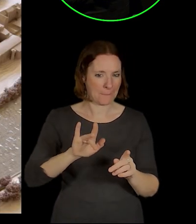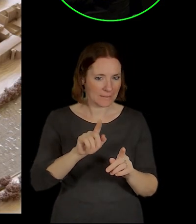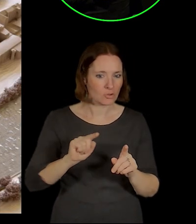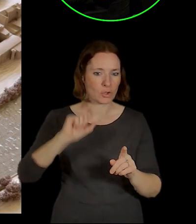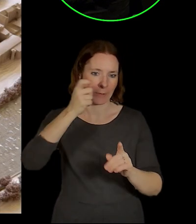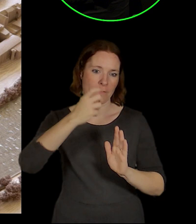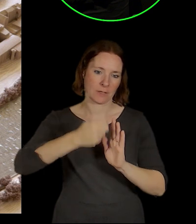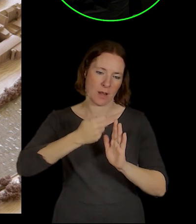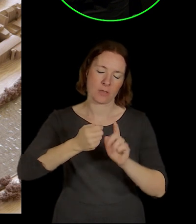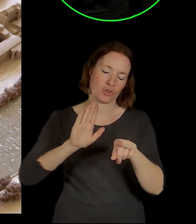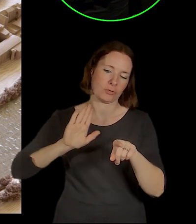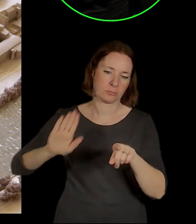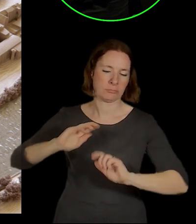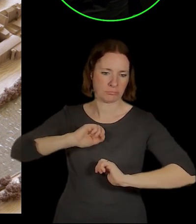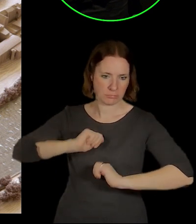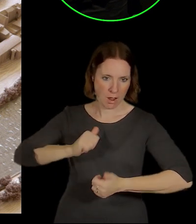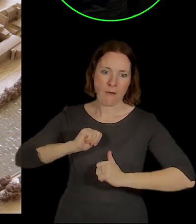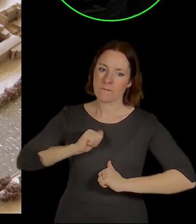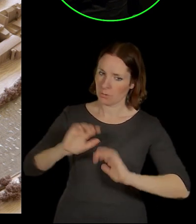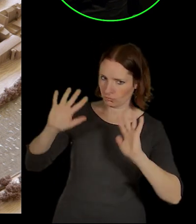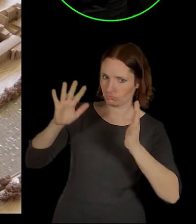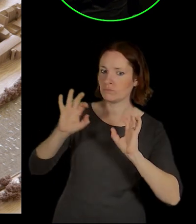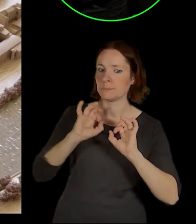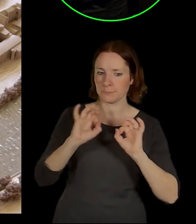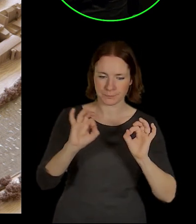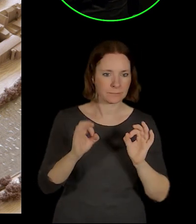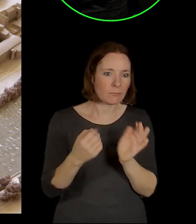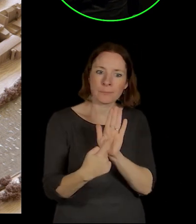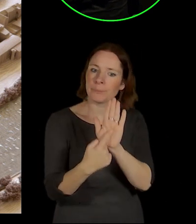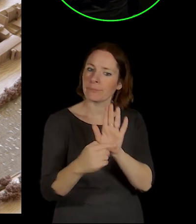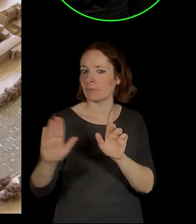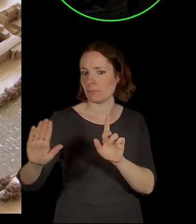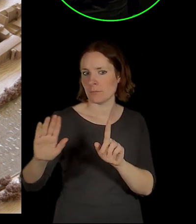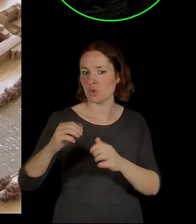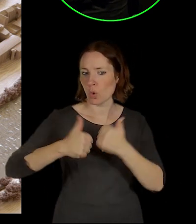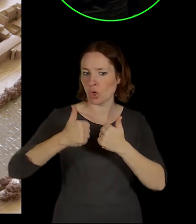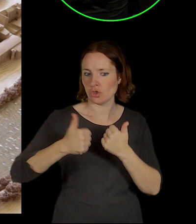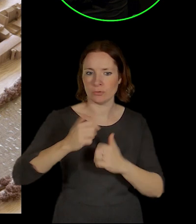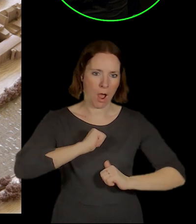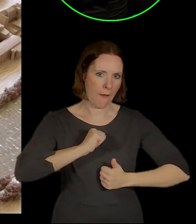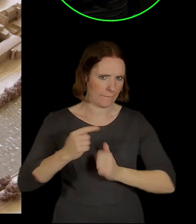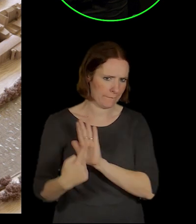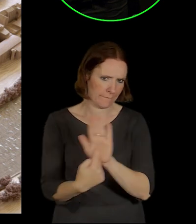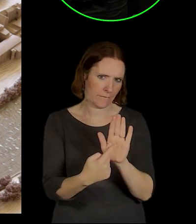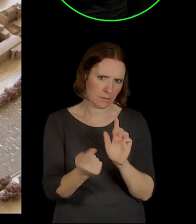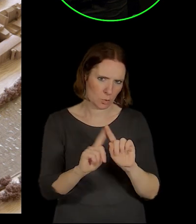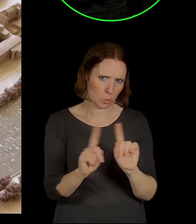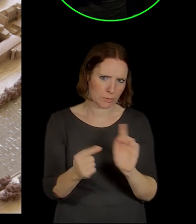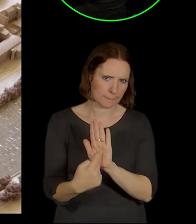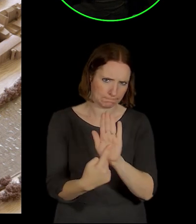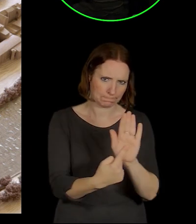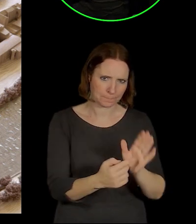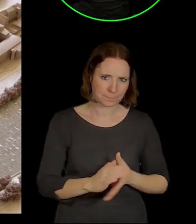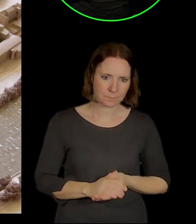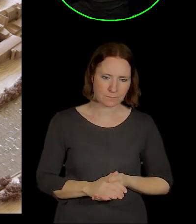smíchovského nádraží nebo smíchovského terminálu. To jsou nějaké záběry vlastně ze soutěže nebo ze soutěžního návrhu. Vlastně ani nevím, jestli